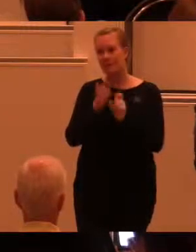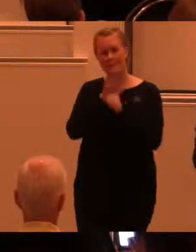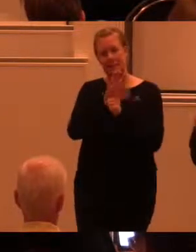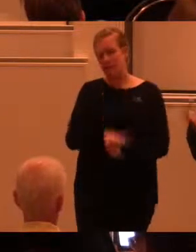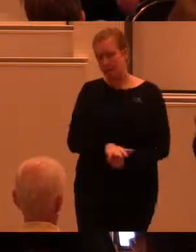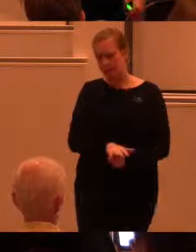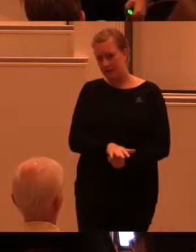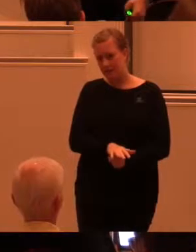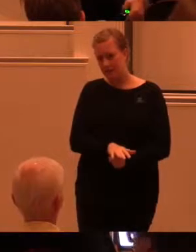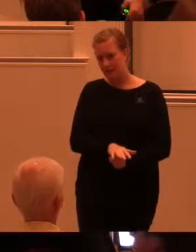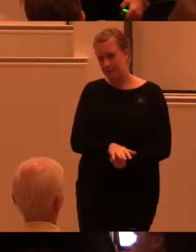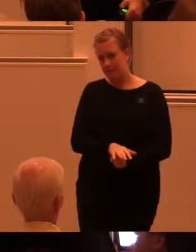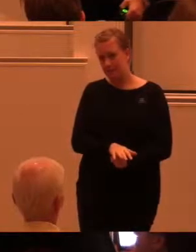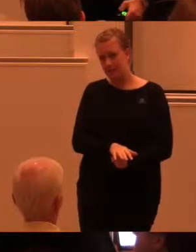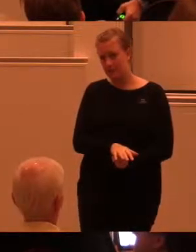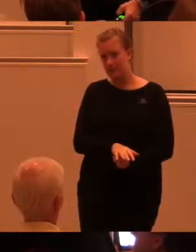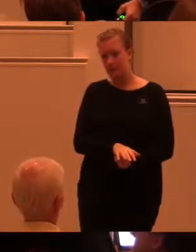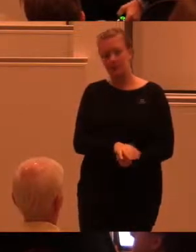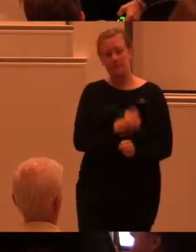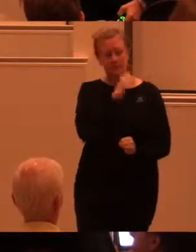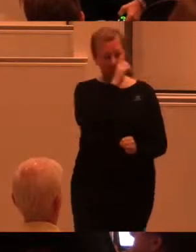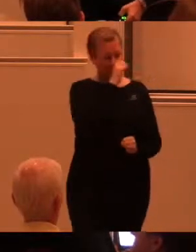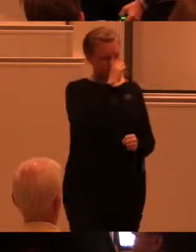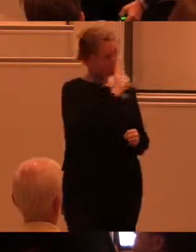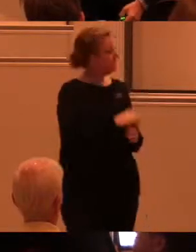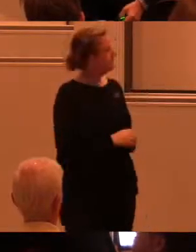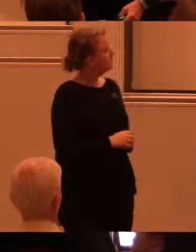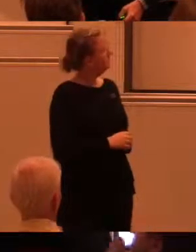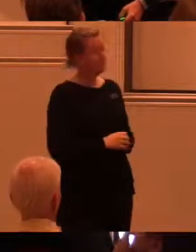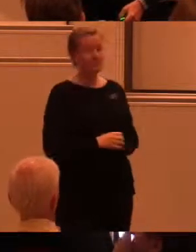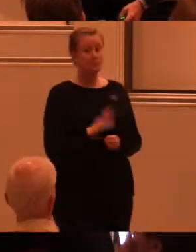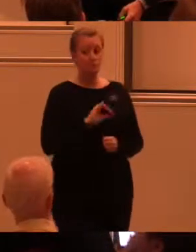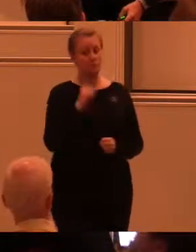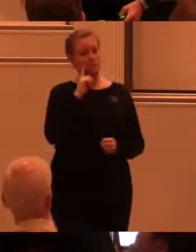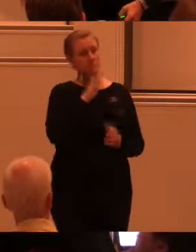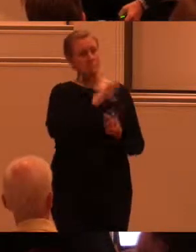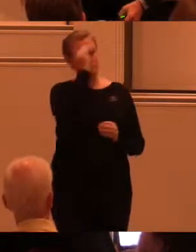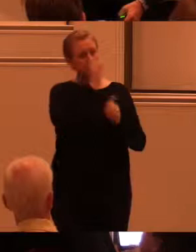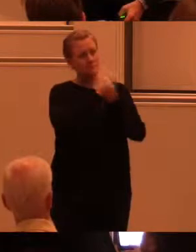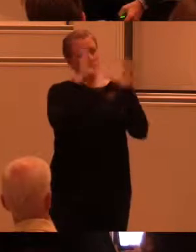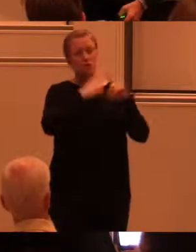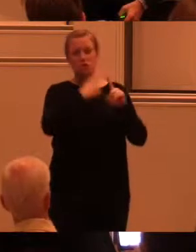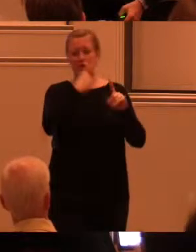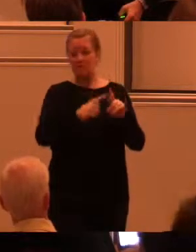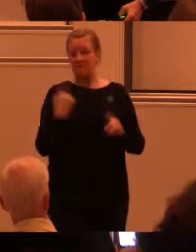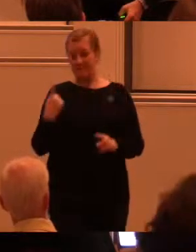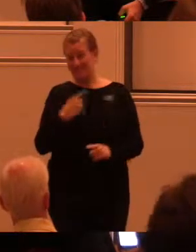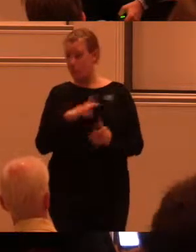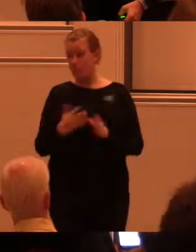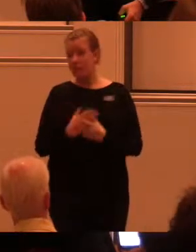Och då blir det tydligt det som tyvärr ibland är otydligt fortfarande det här med